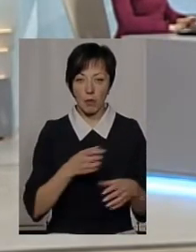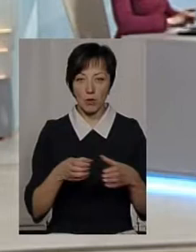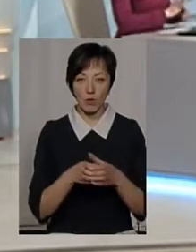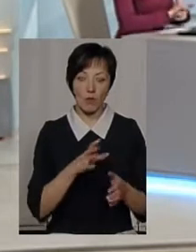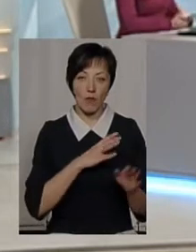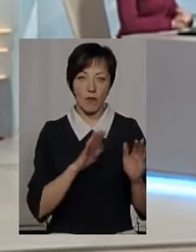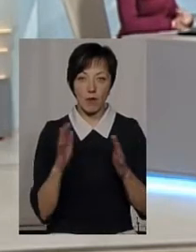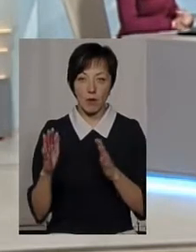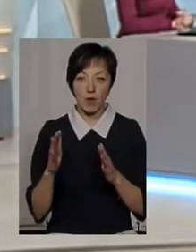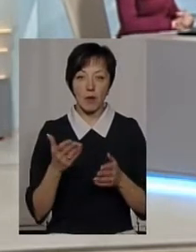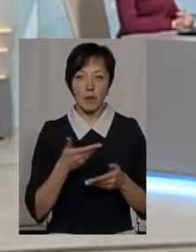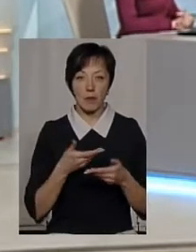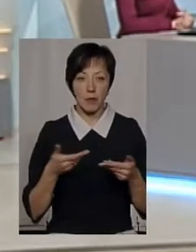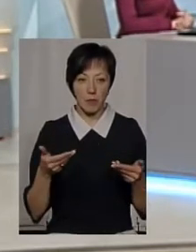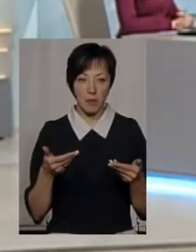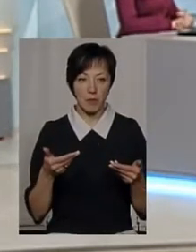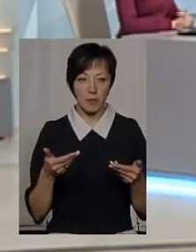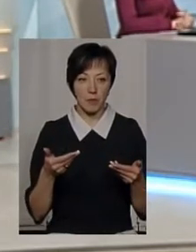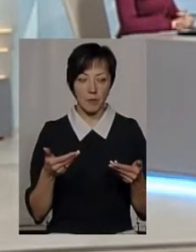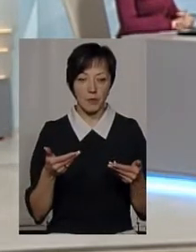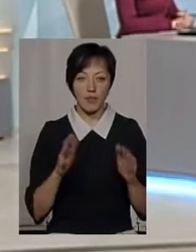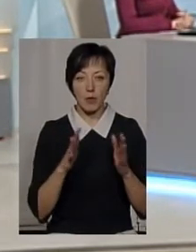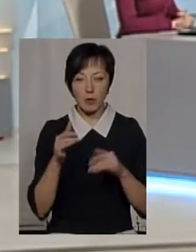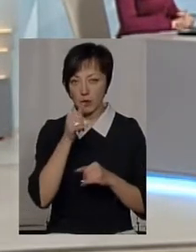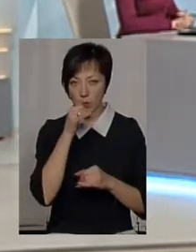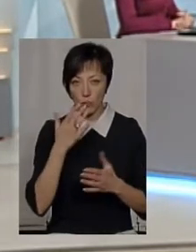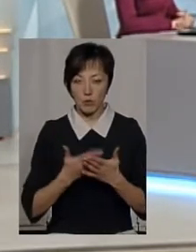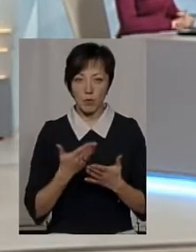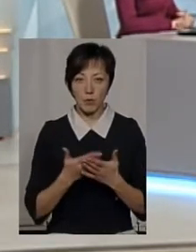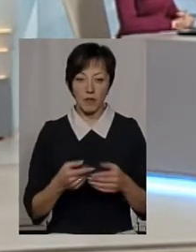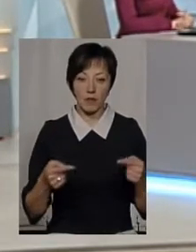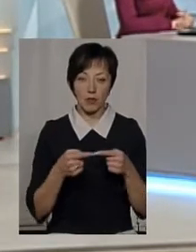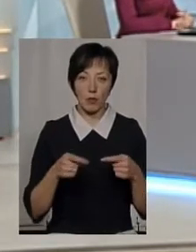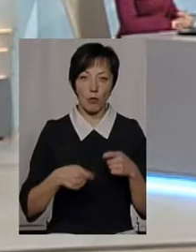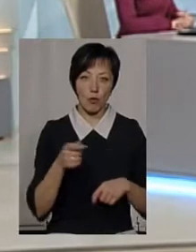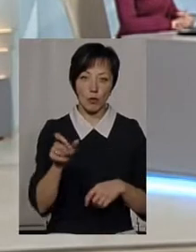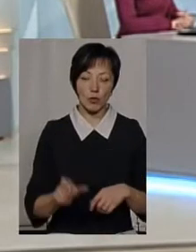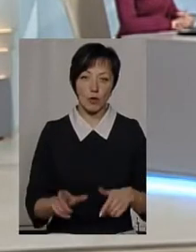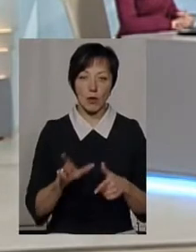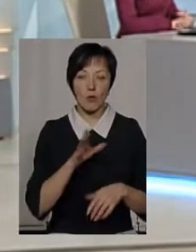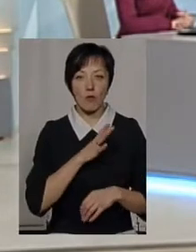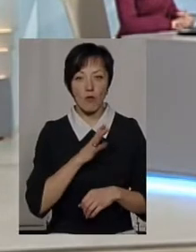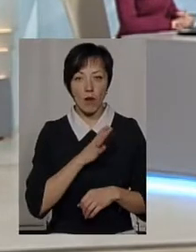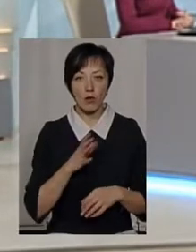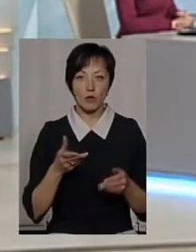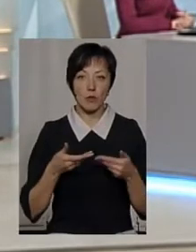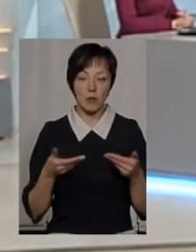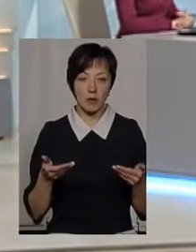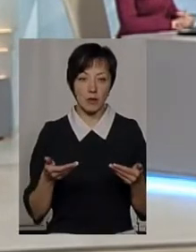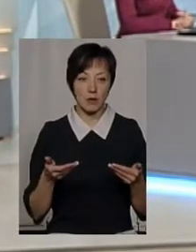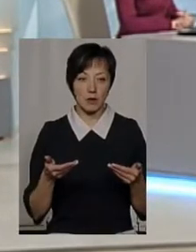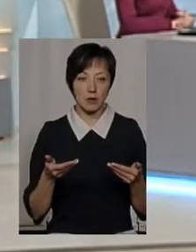бувають випадки, коли ми знімаємо безхозяйні знарядіолову. Це ті, які ми не можемо визначити порушника. Або буває, що ми